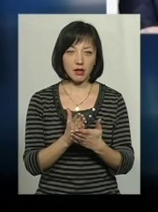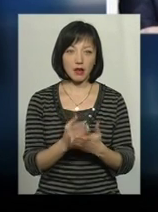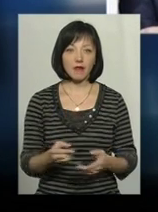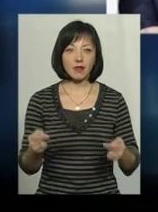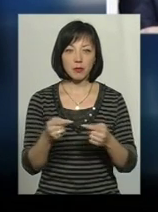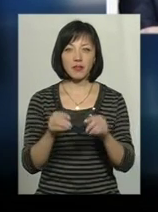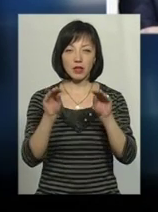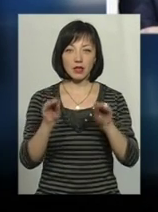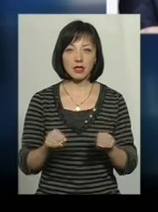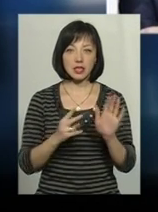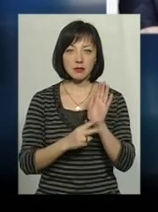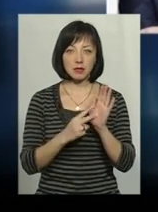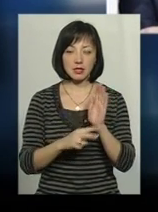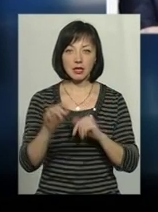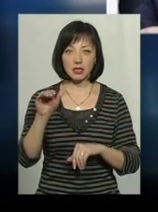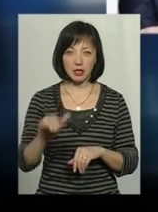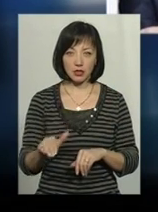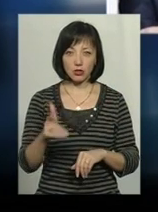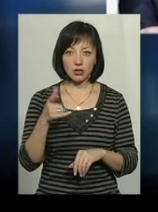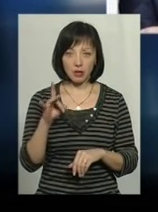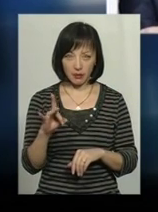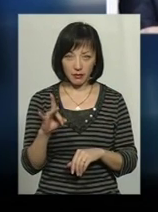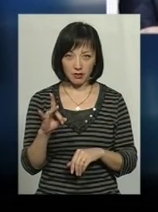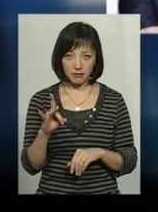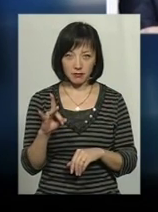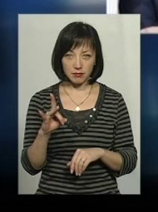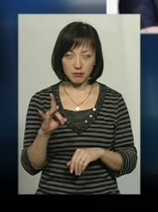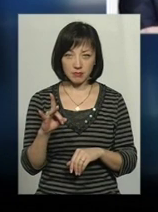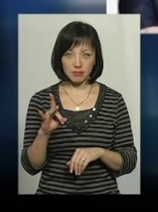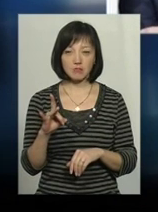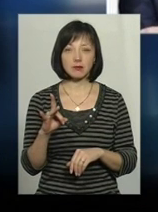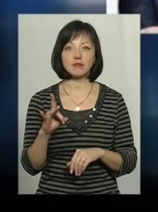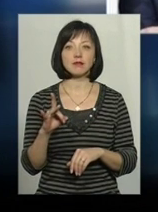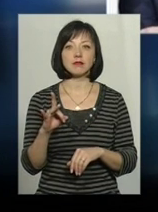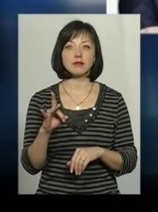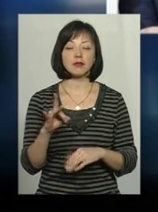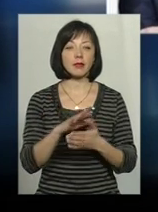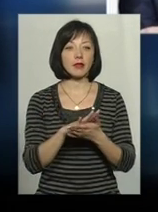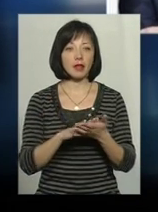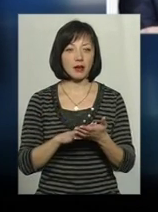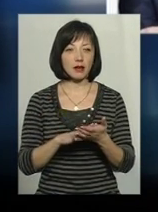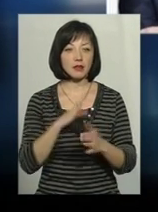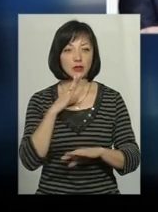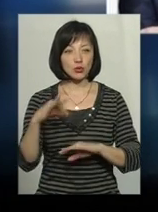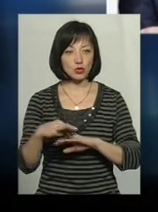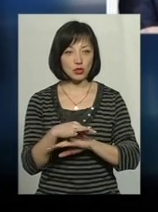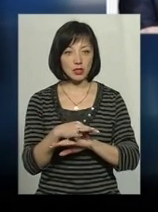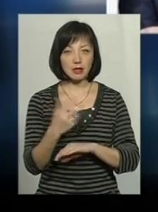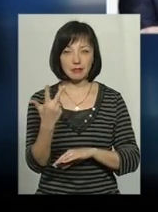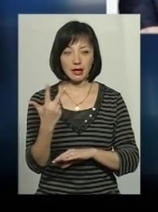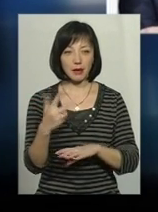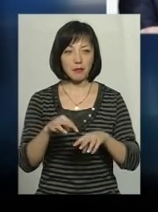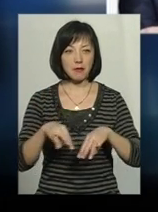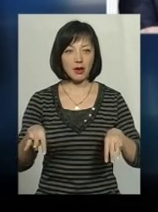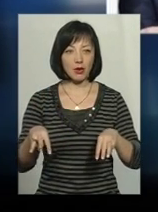декларації, 70 тисяч гривень, так? Так, так, так. Далі, дружина ж? Три мільйони